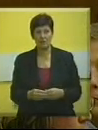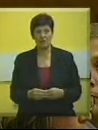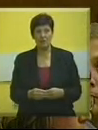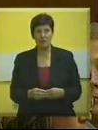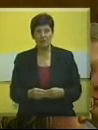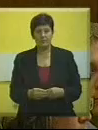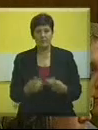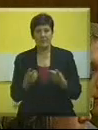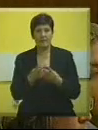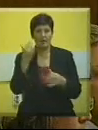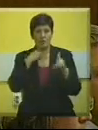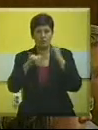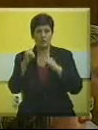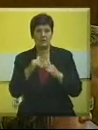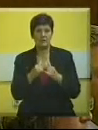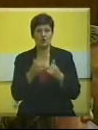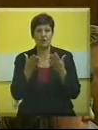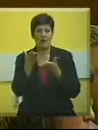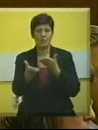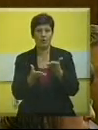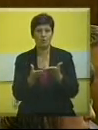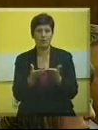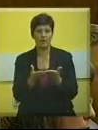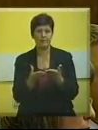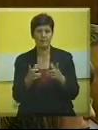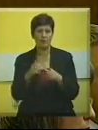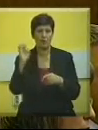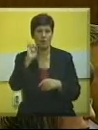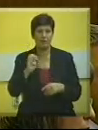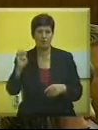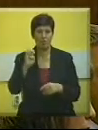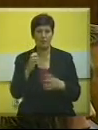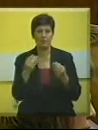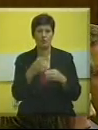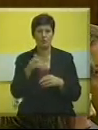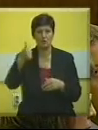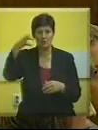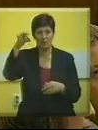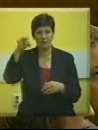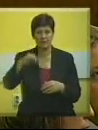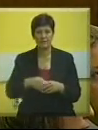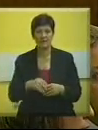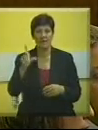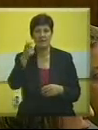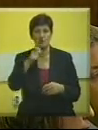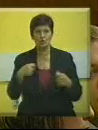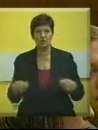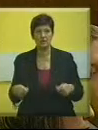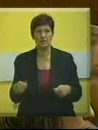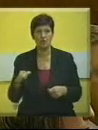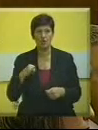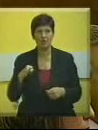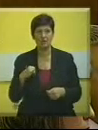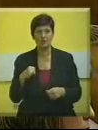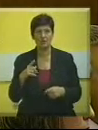kao turistička ponuda u Evropi i po mnogu čemu jedinstvena. Liga Socialdemokrata Vojvodine